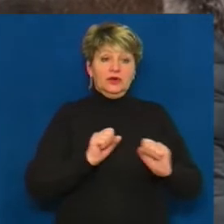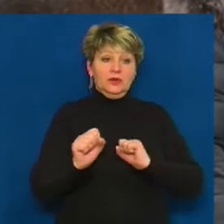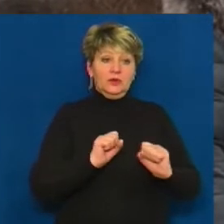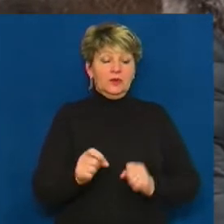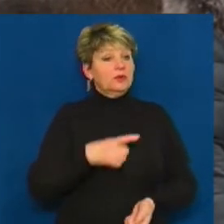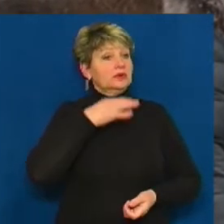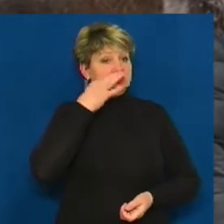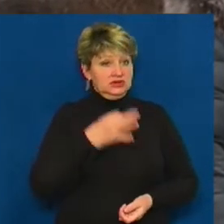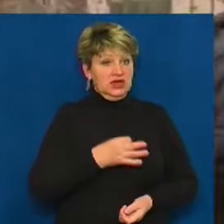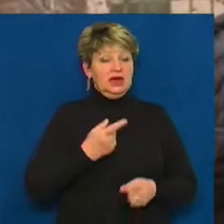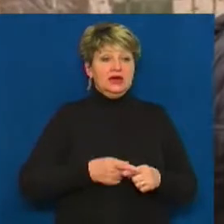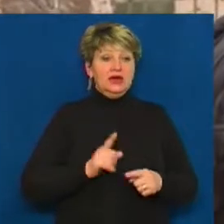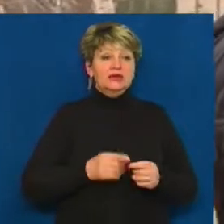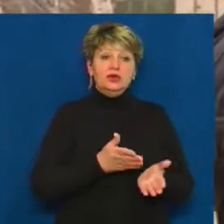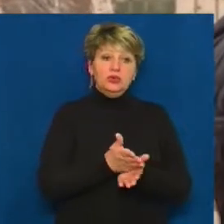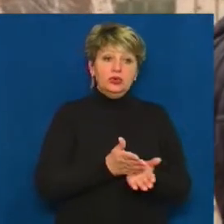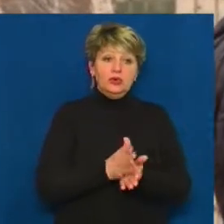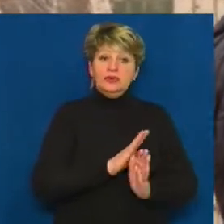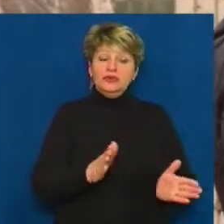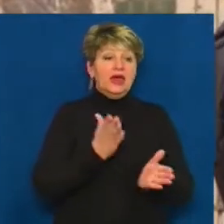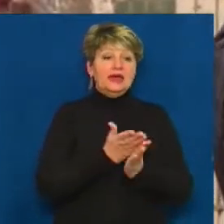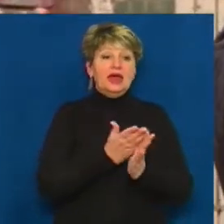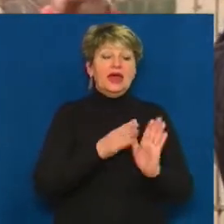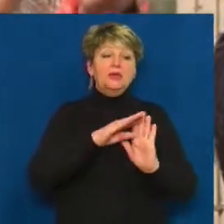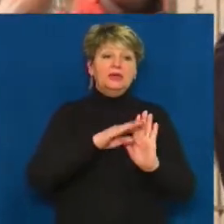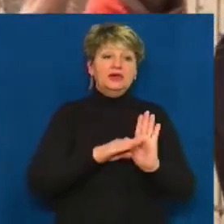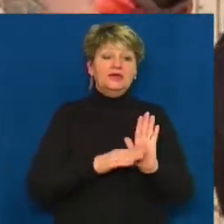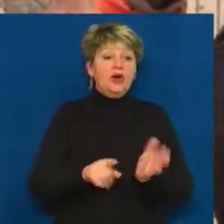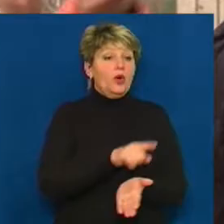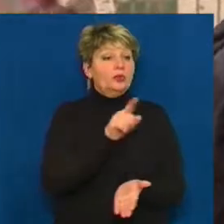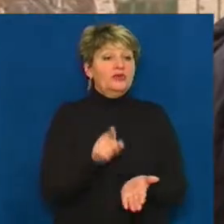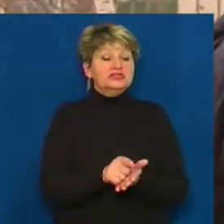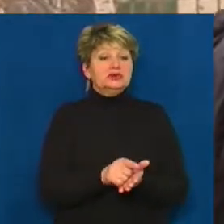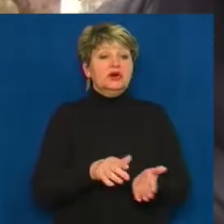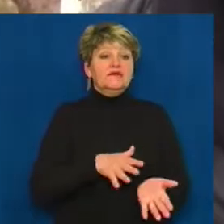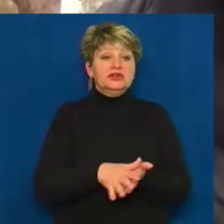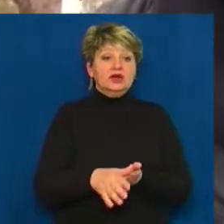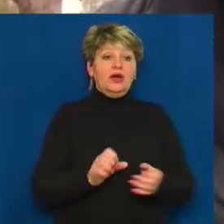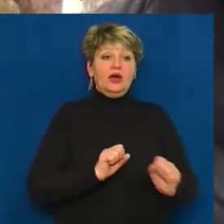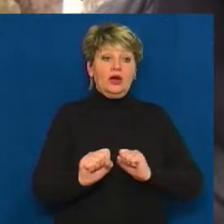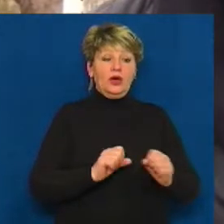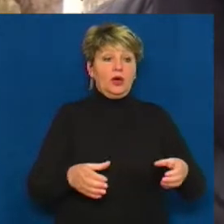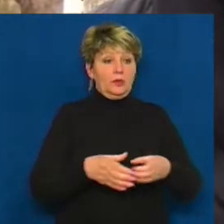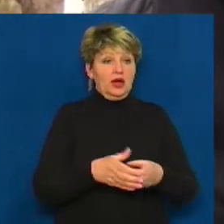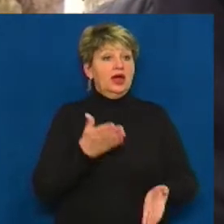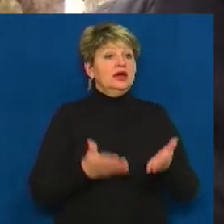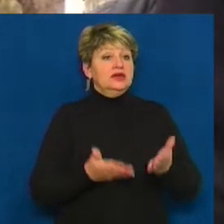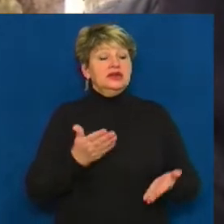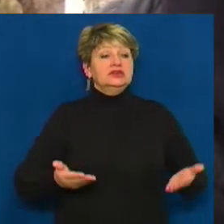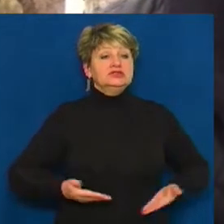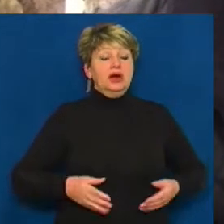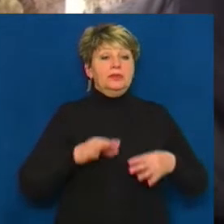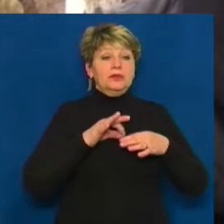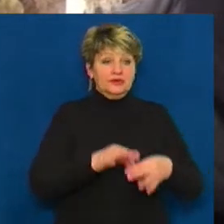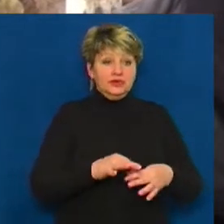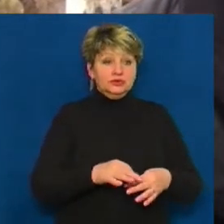зазначає, що ця послуга не є в переліку обов'язкових витрат управлінської компанії. Якщо мешканці проведуть загальні збори і